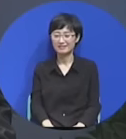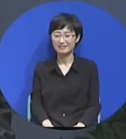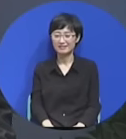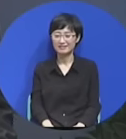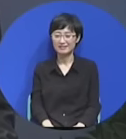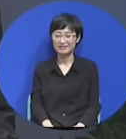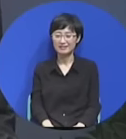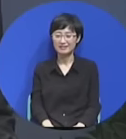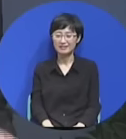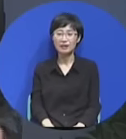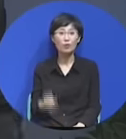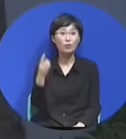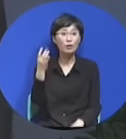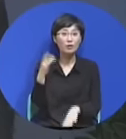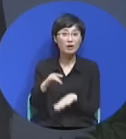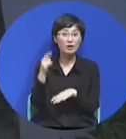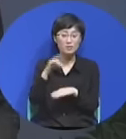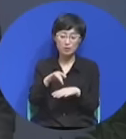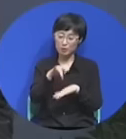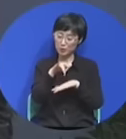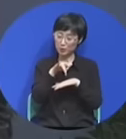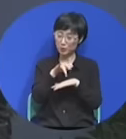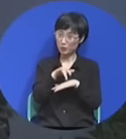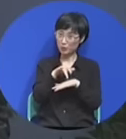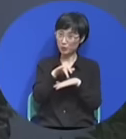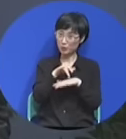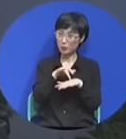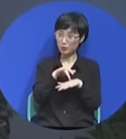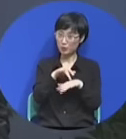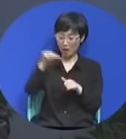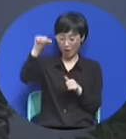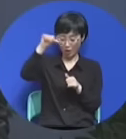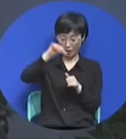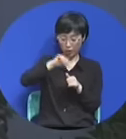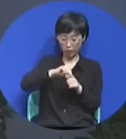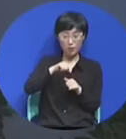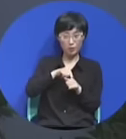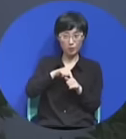원래 귀신 들리는 사람들이 잘 알아 마치다가 멸망시기잖아요